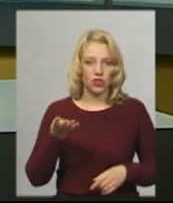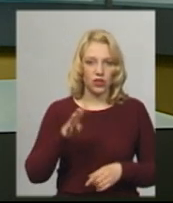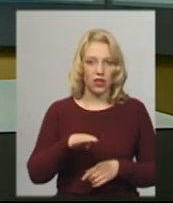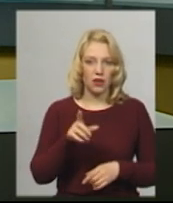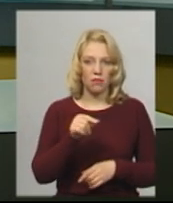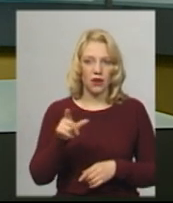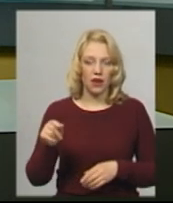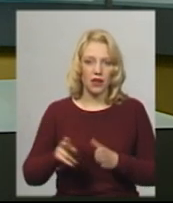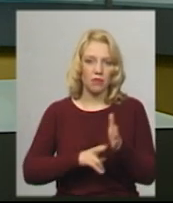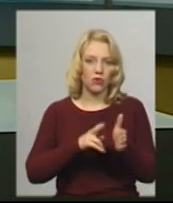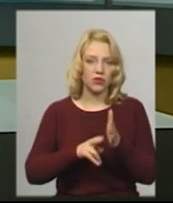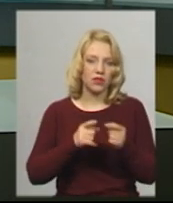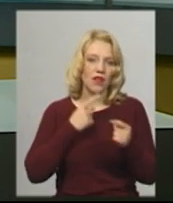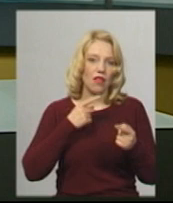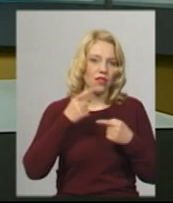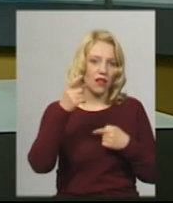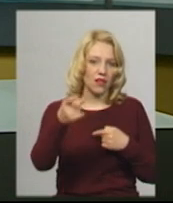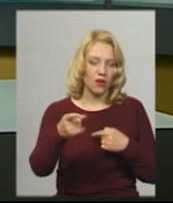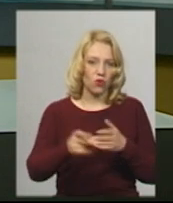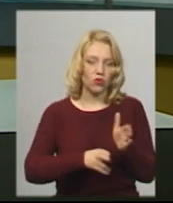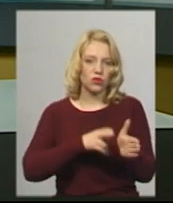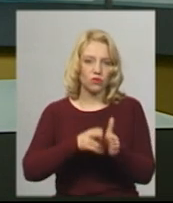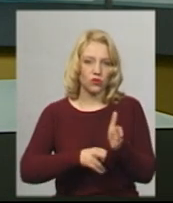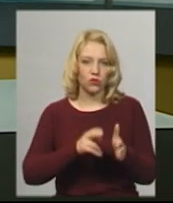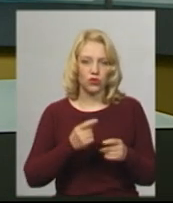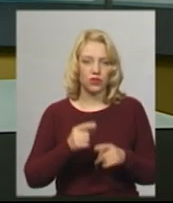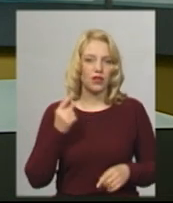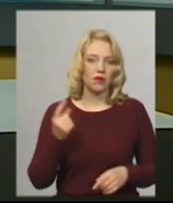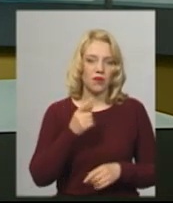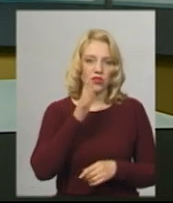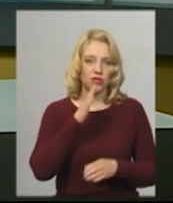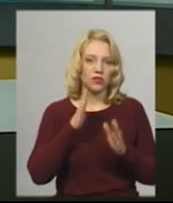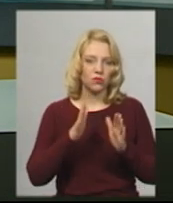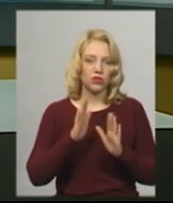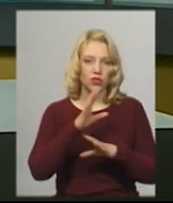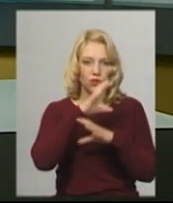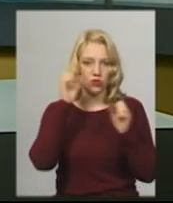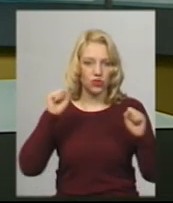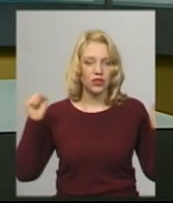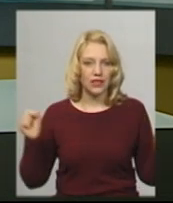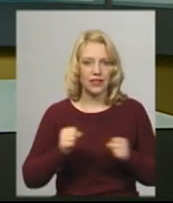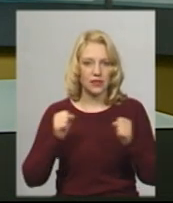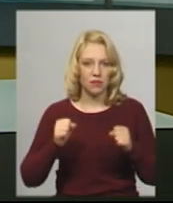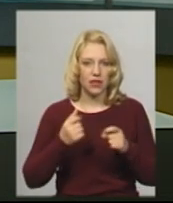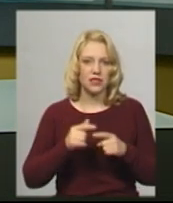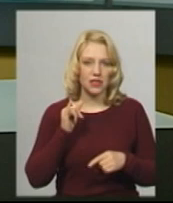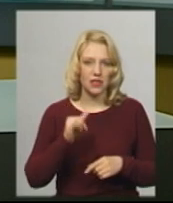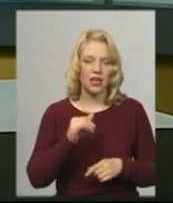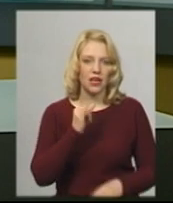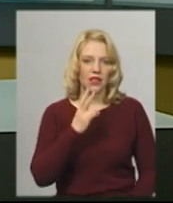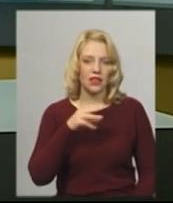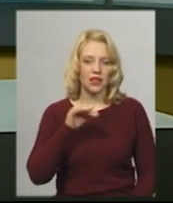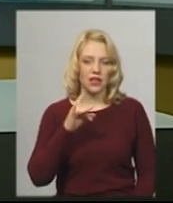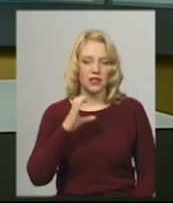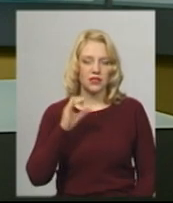потягів далеко з получення, додає Владислав Бондар. Каже, на перший час будуть лише нічні експреси, поїзди категорій «Інтерсіті» та